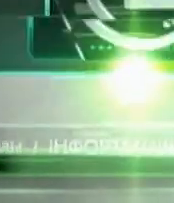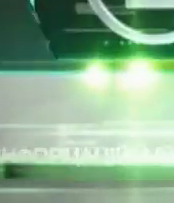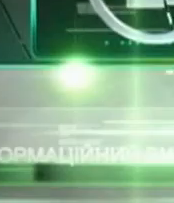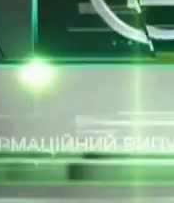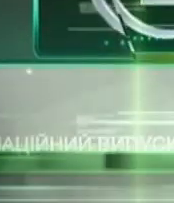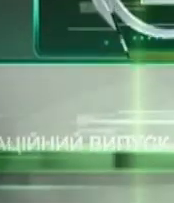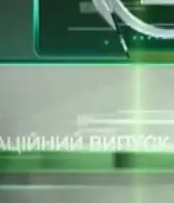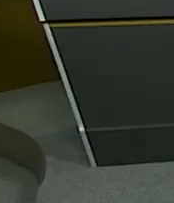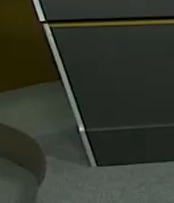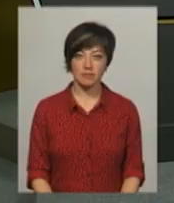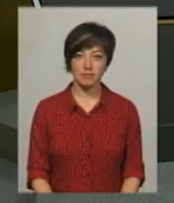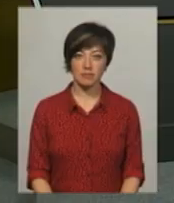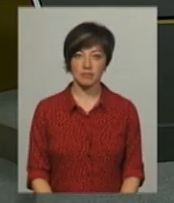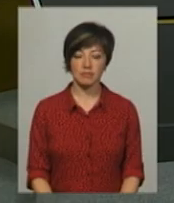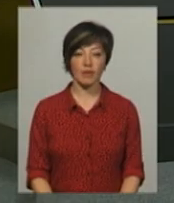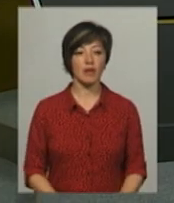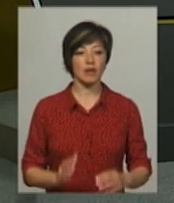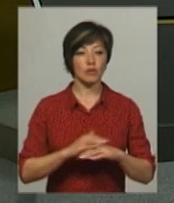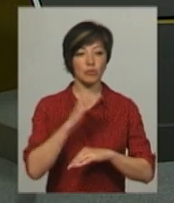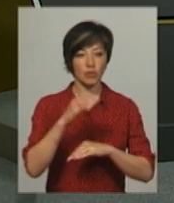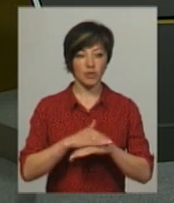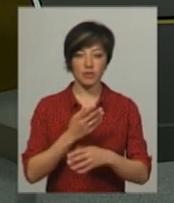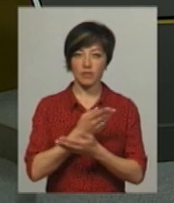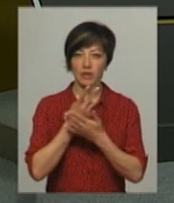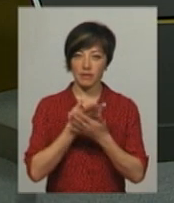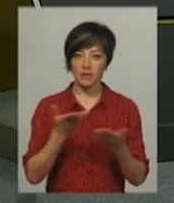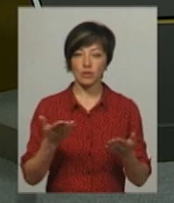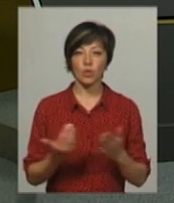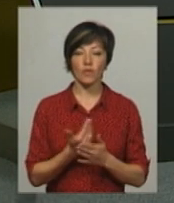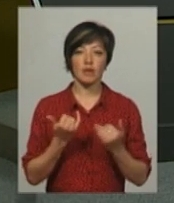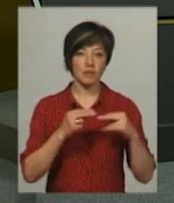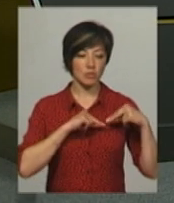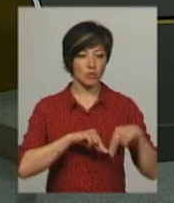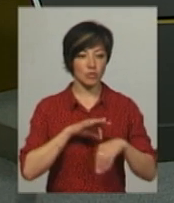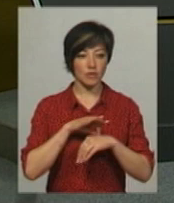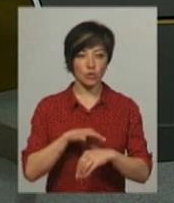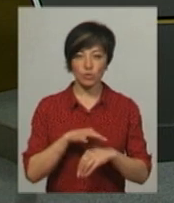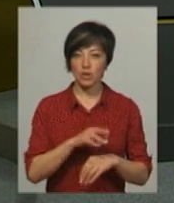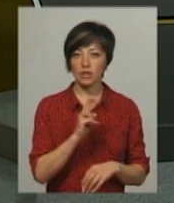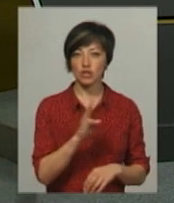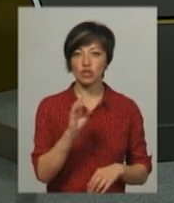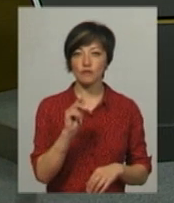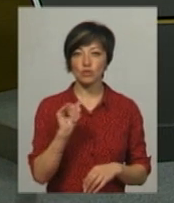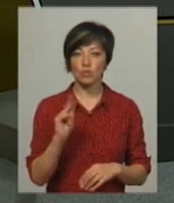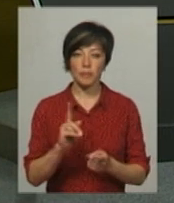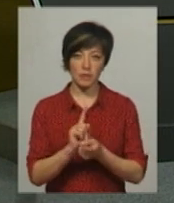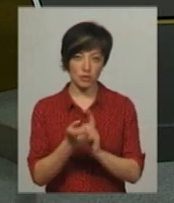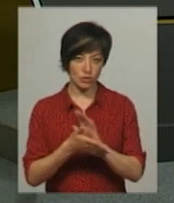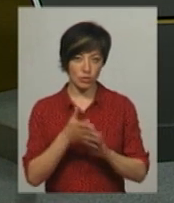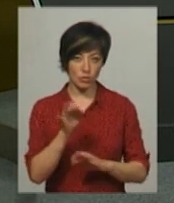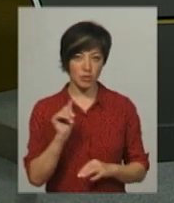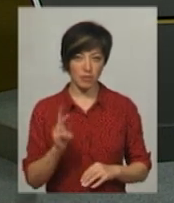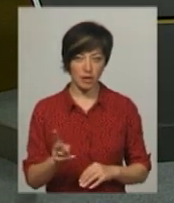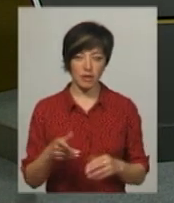Музика Доброго вечора, ви дивитесь новини. У студії для вас працюють ведуча Катерина Шевчук, на жестову мову перекладає